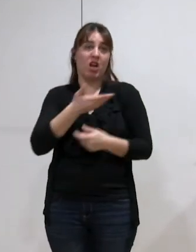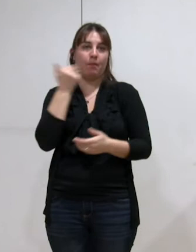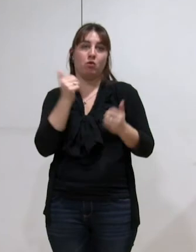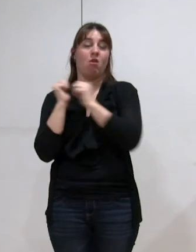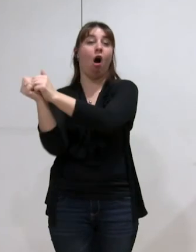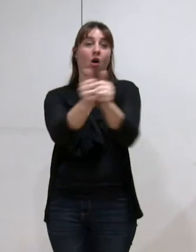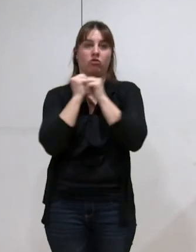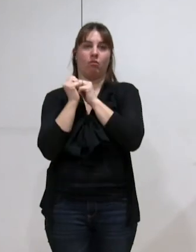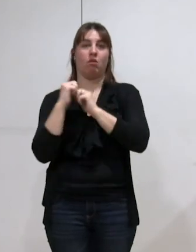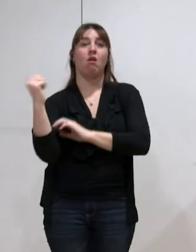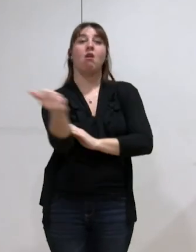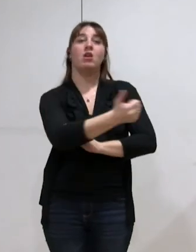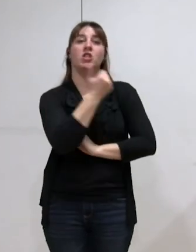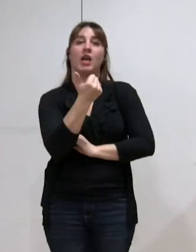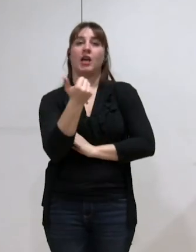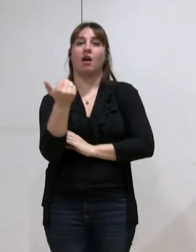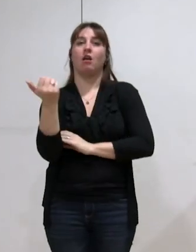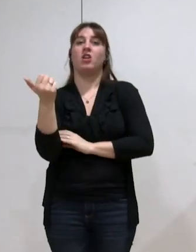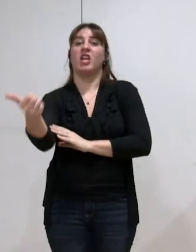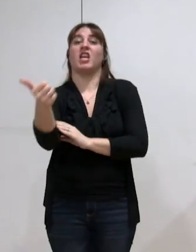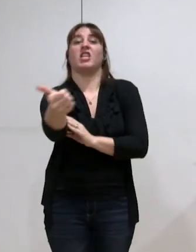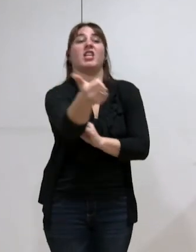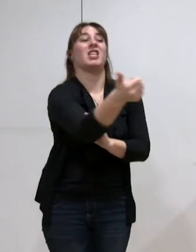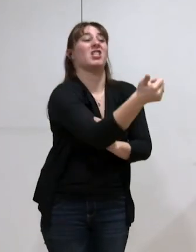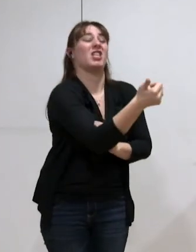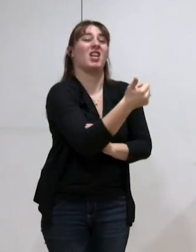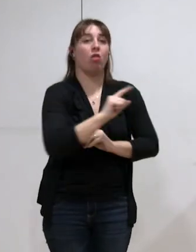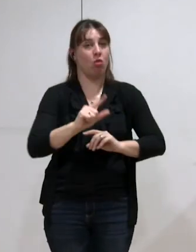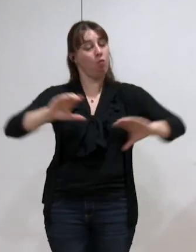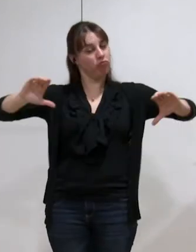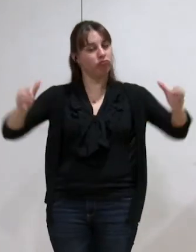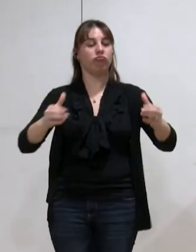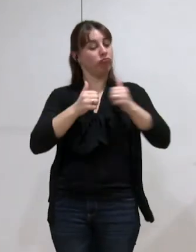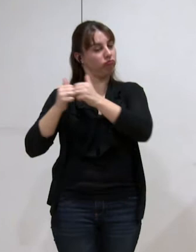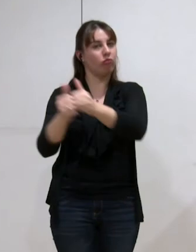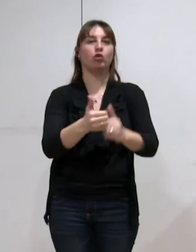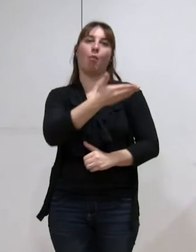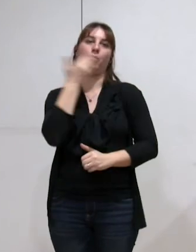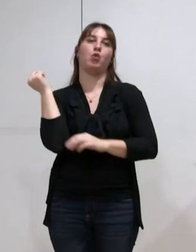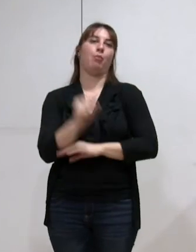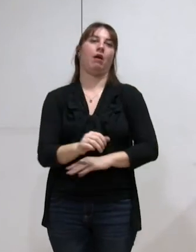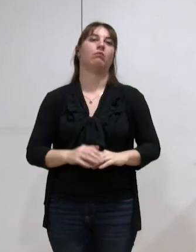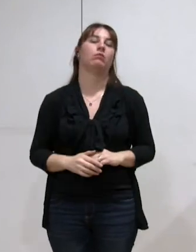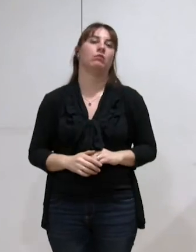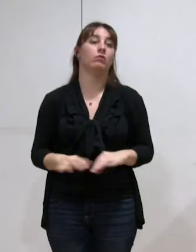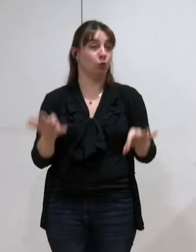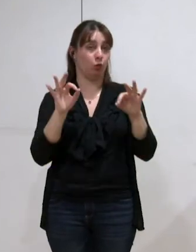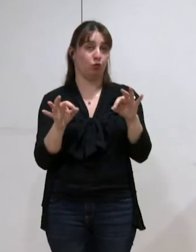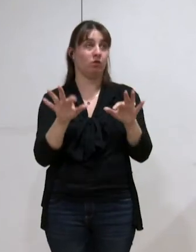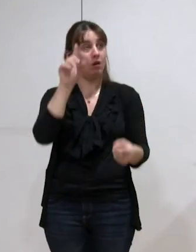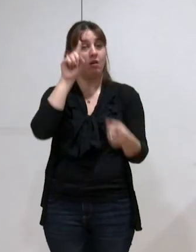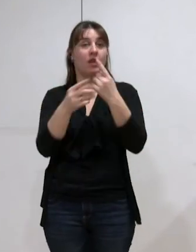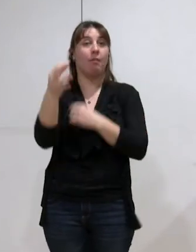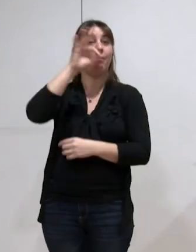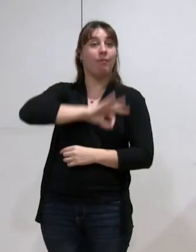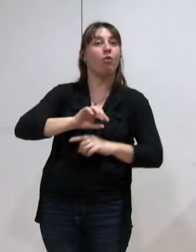plutôt que chacun devant notre petite maison. Donc, effectivement, ce n'est pas fait pour être bénéficiaire